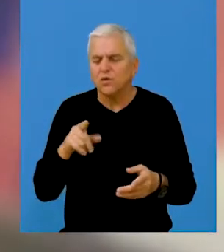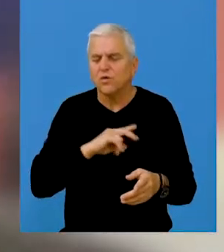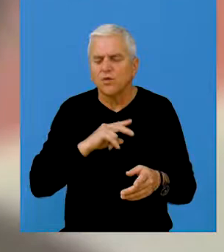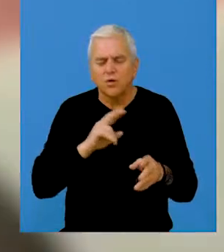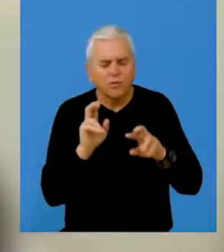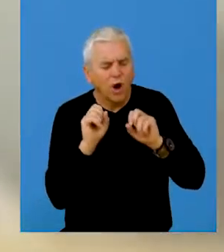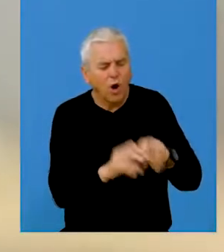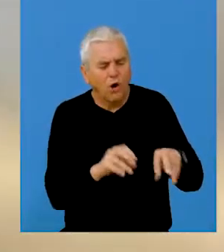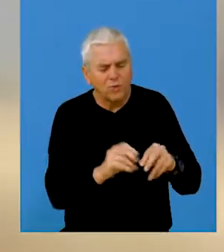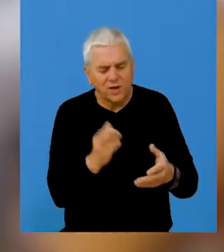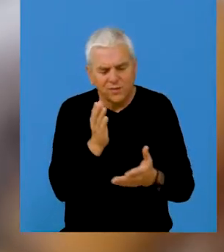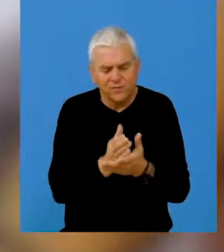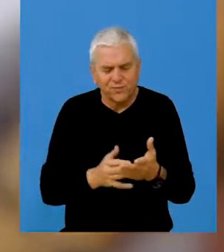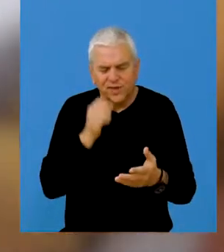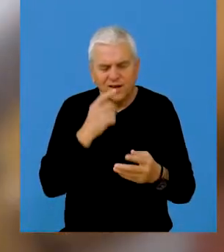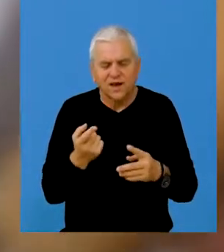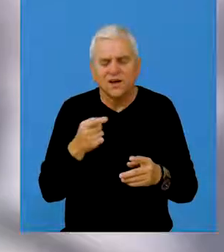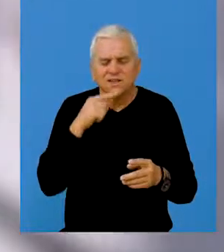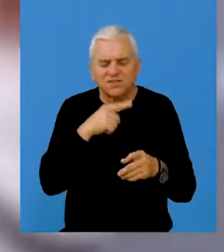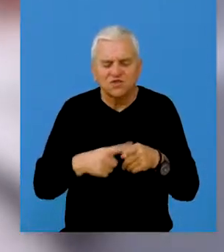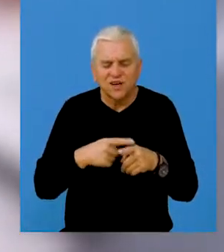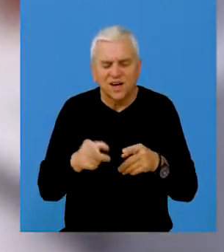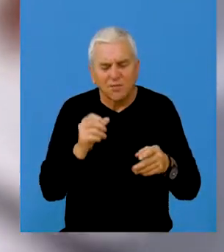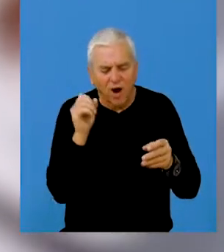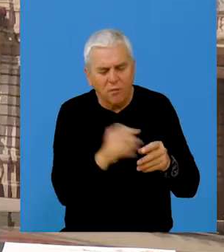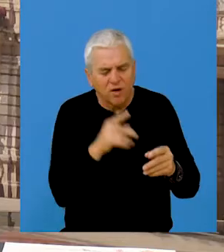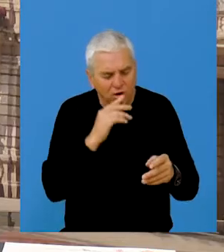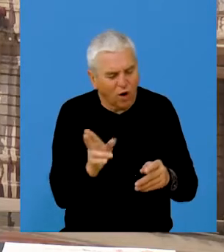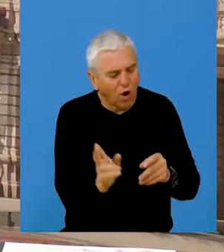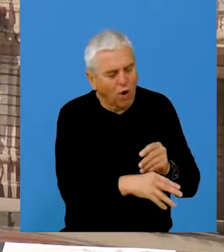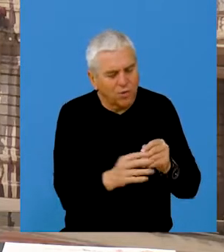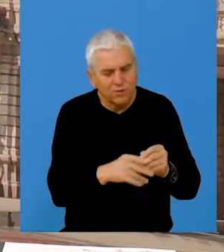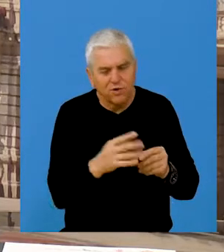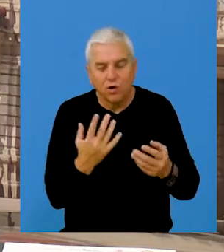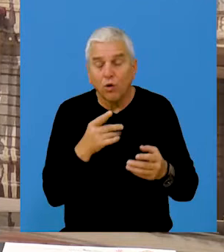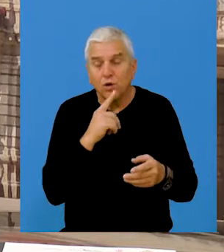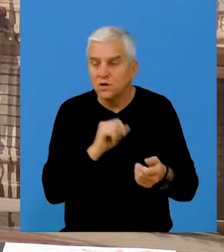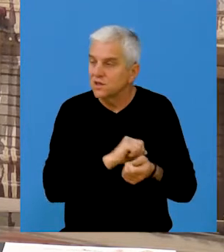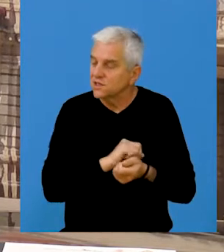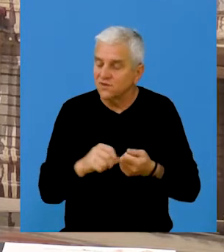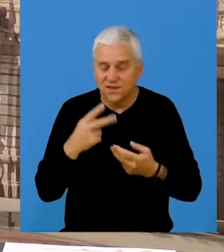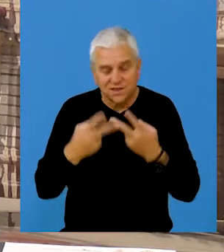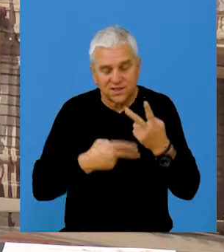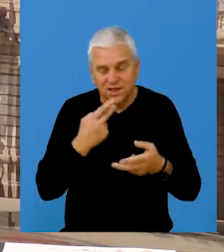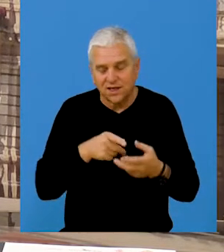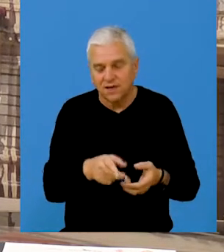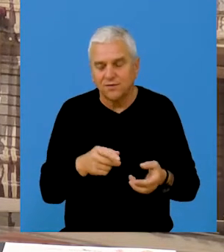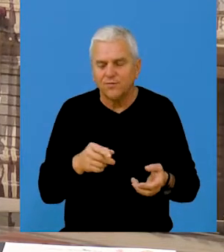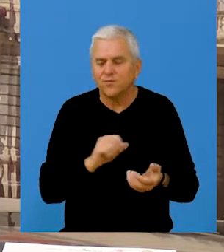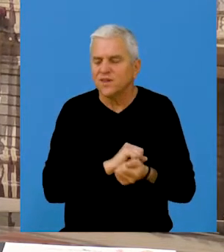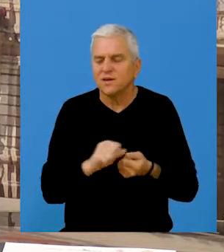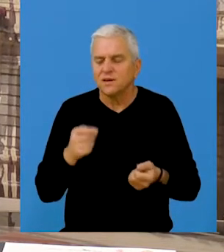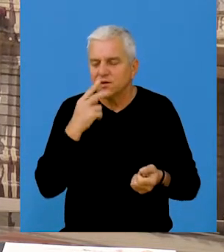koliko ima od padaka, recimo, kada ljuštim šargarepu, krompir, sve se gleda.